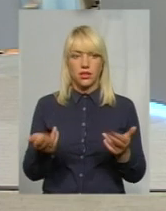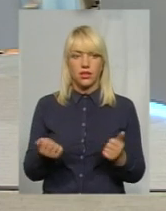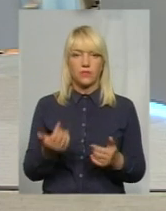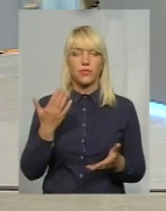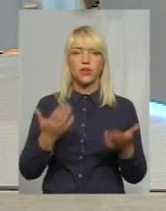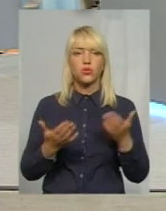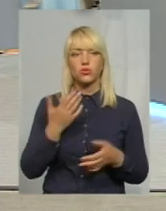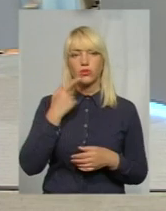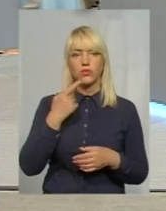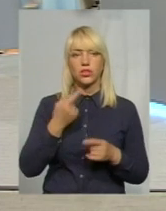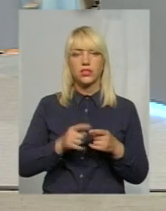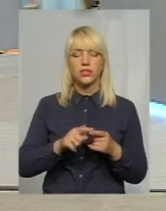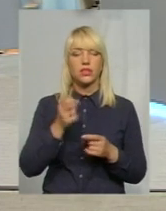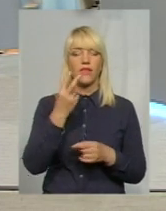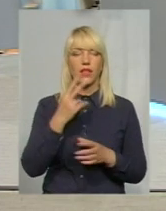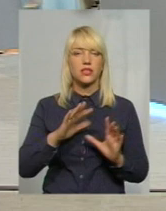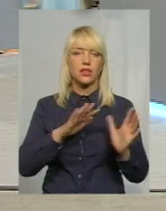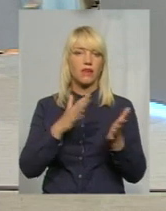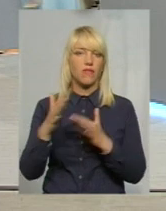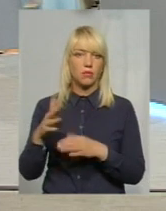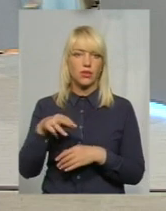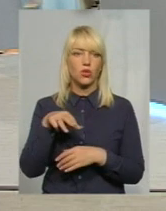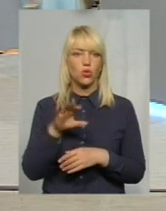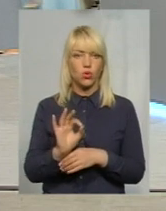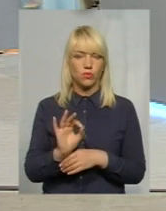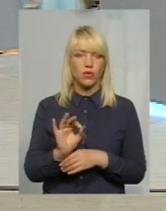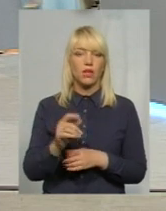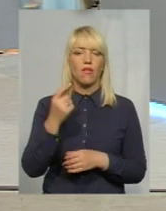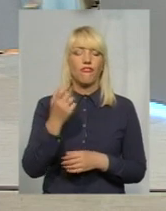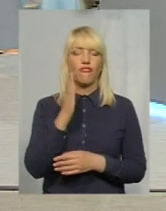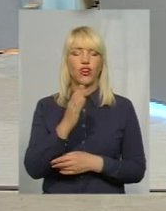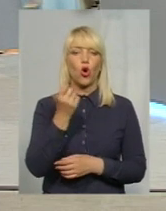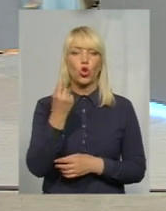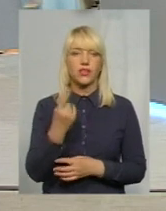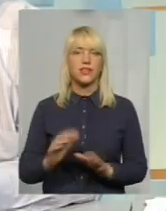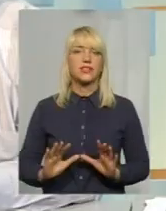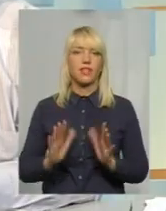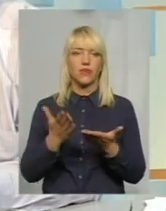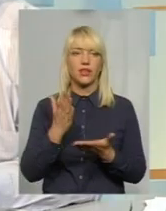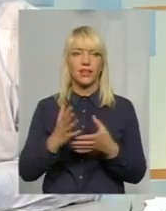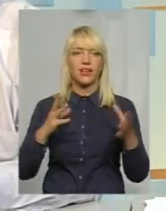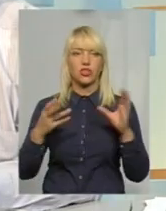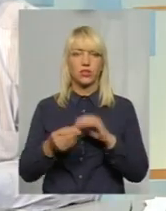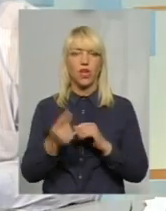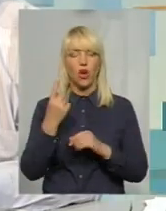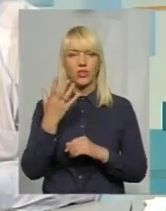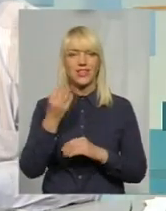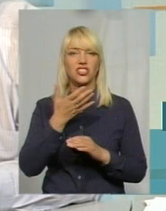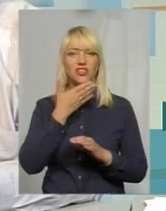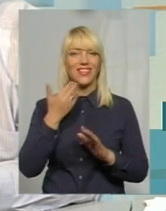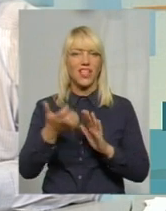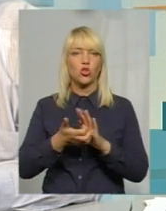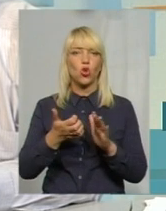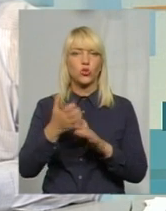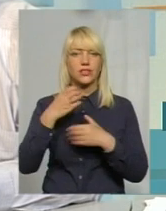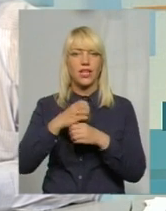якщо говорити з цих 12 випадків, то в 11 в нас вже є результати, один покажував ще на дослідженні.